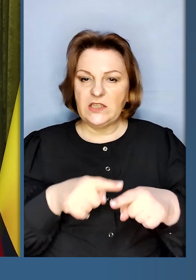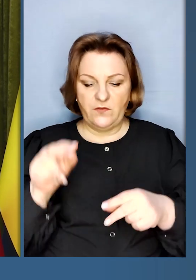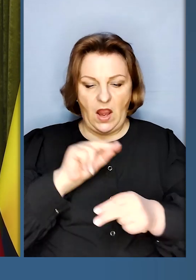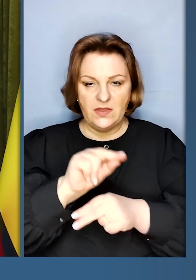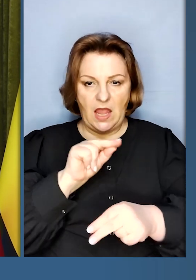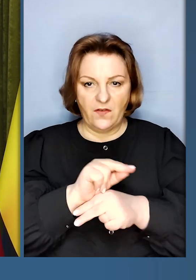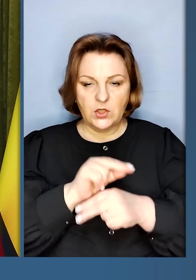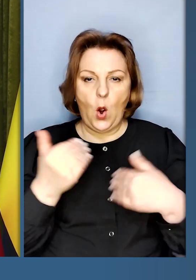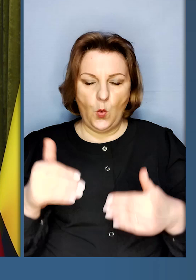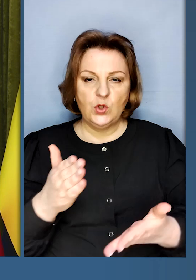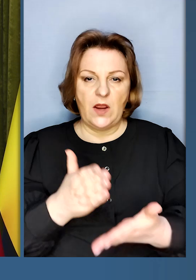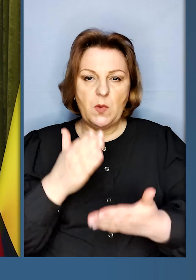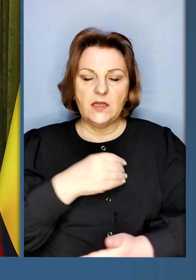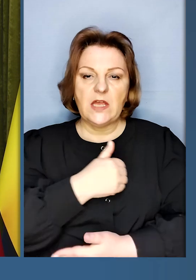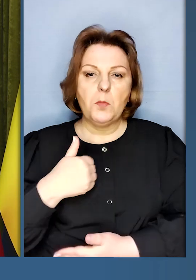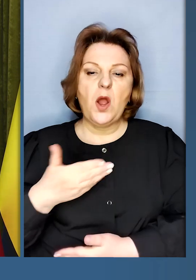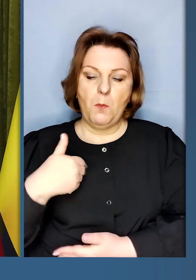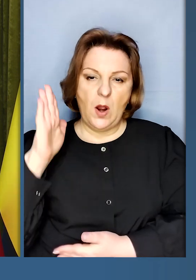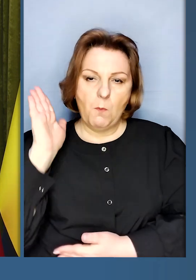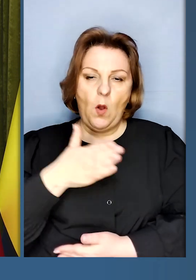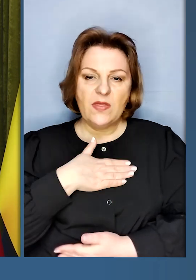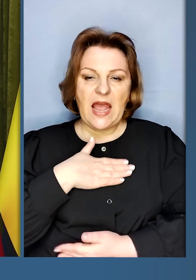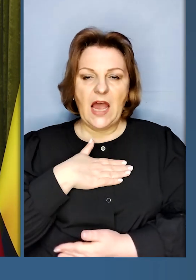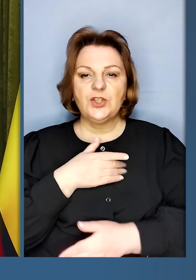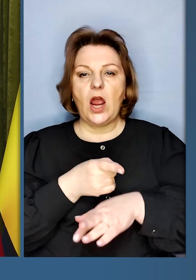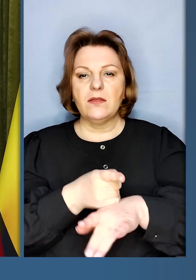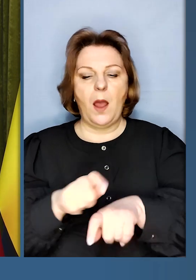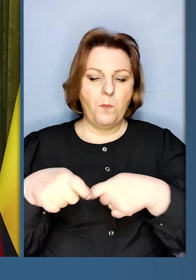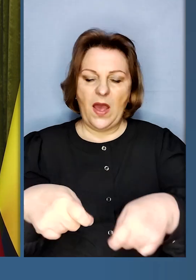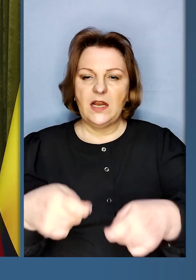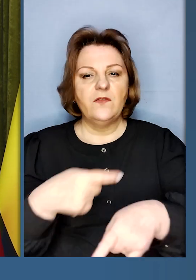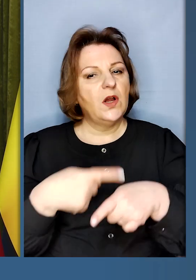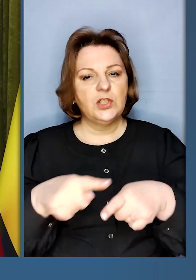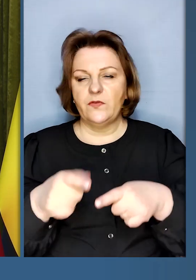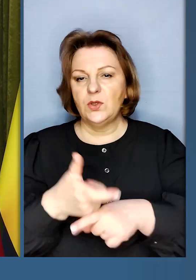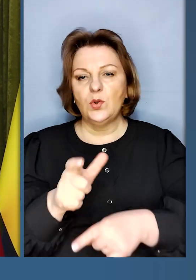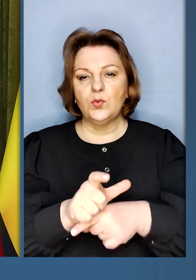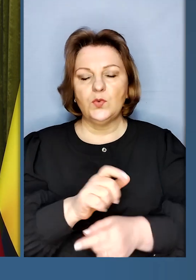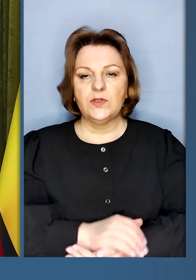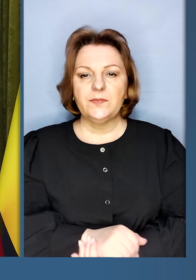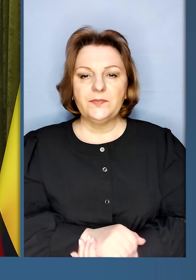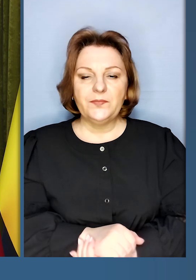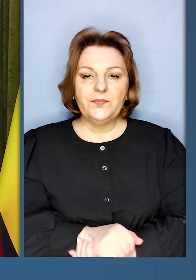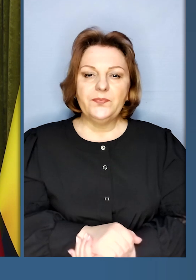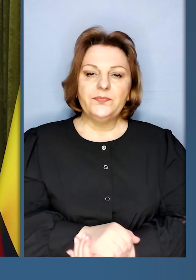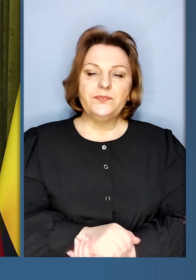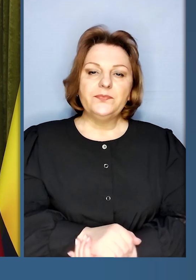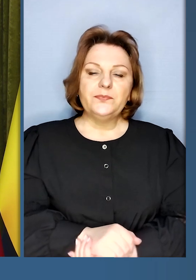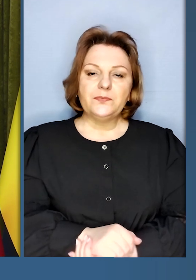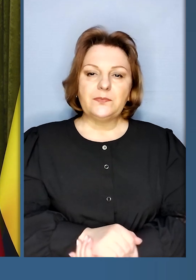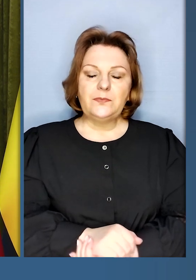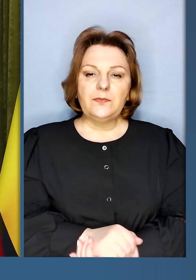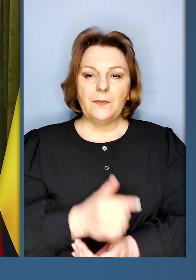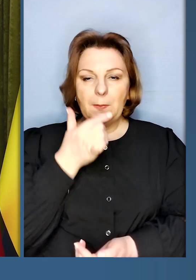вже відбуваються в Польщі. І ми будемо наші танки передавати також дуже швидко. І Суспільне